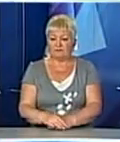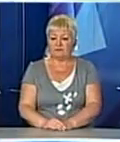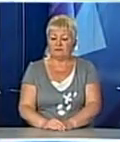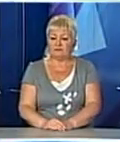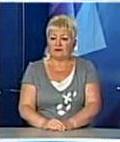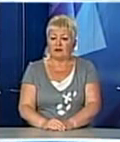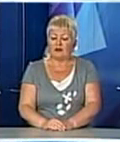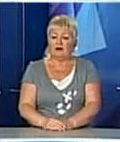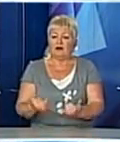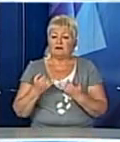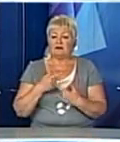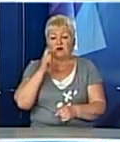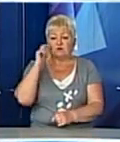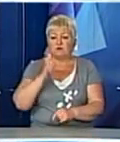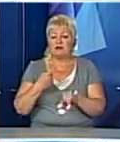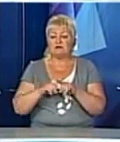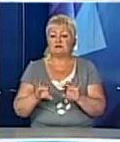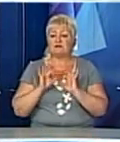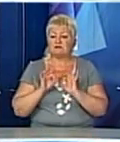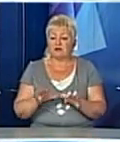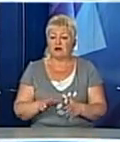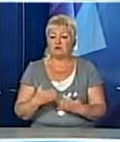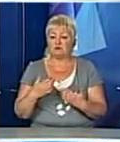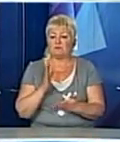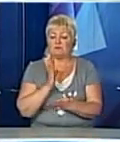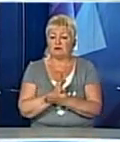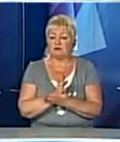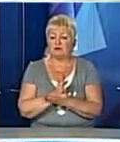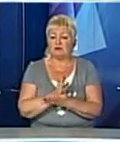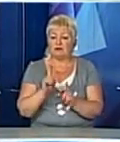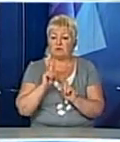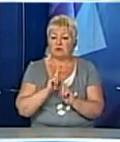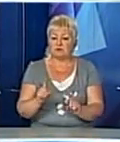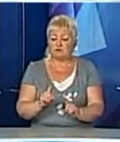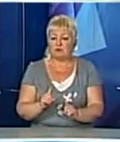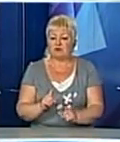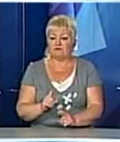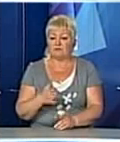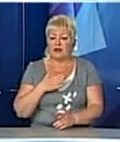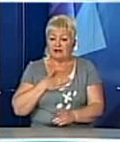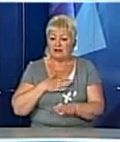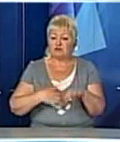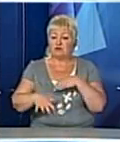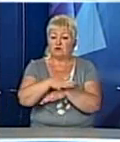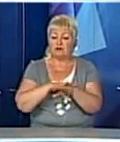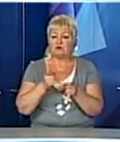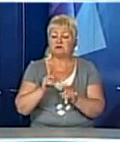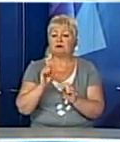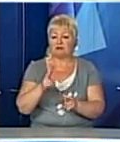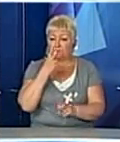Для нас, українці, свято теж є таким особливим в нашому народі, бо, справді, як і бачимо,